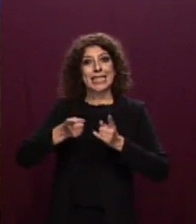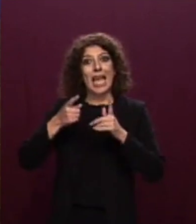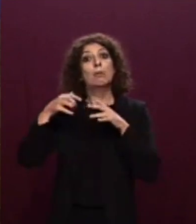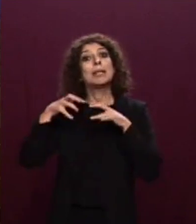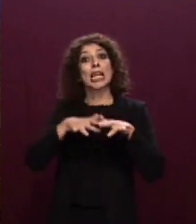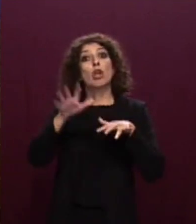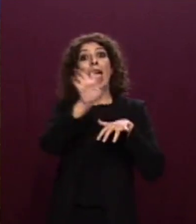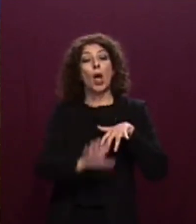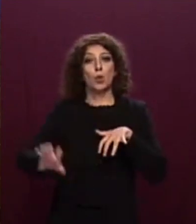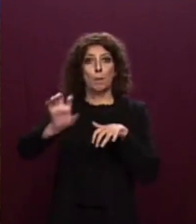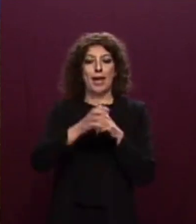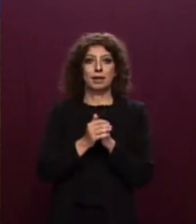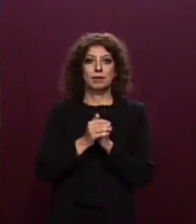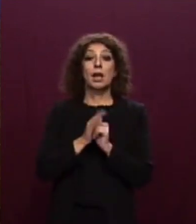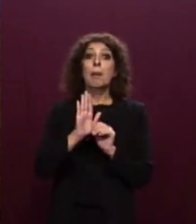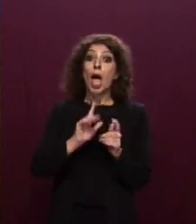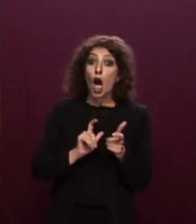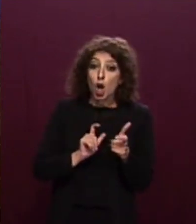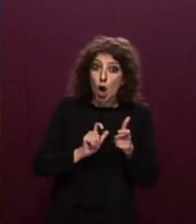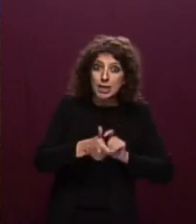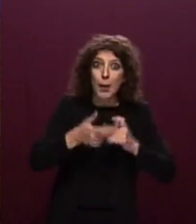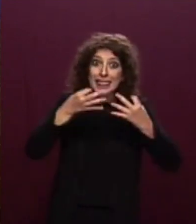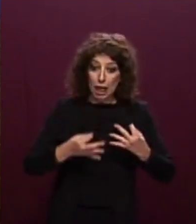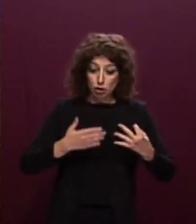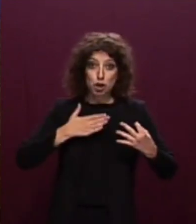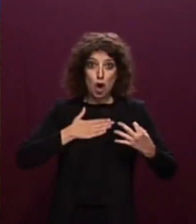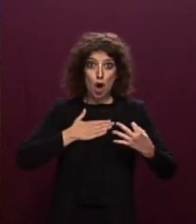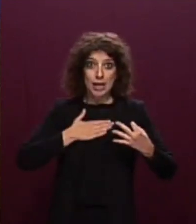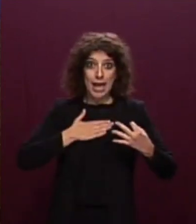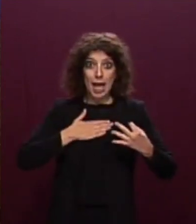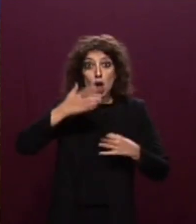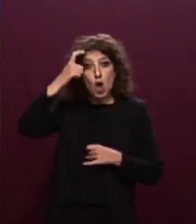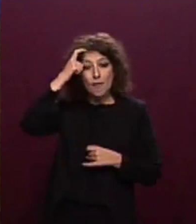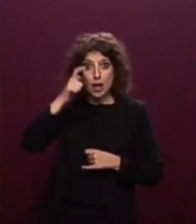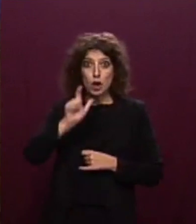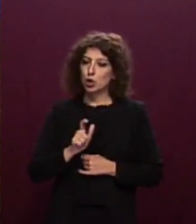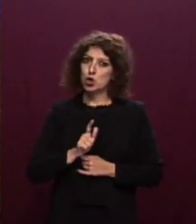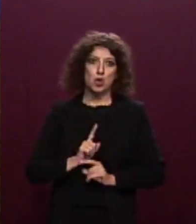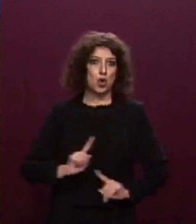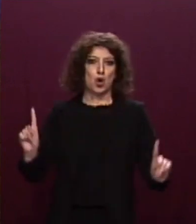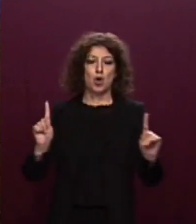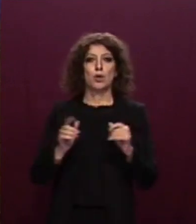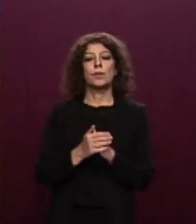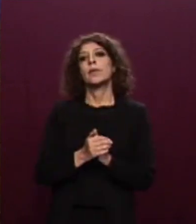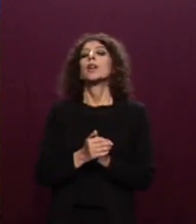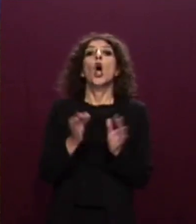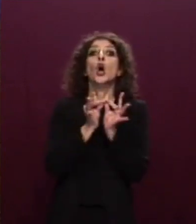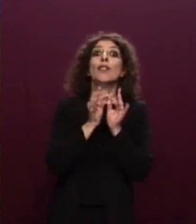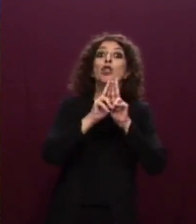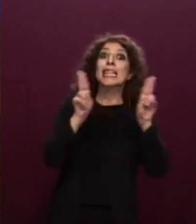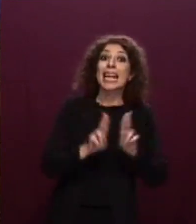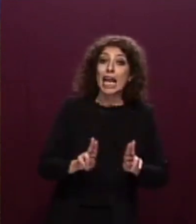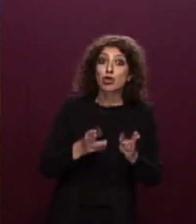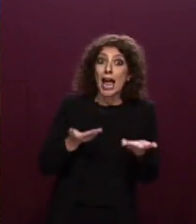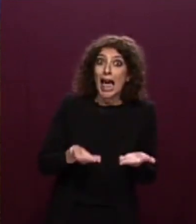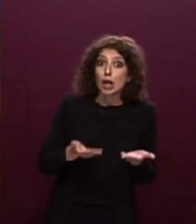non come conseguenza di una decisione presa dal Governo È un dato certo che le convenzioni internazionali vigenti non